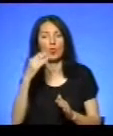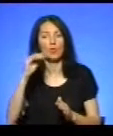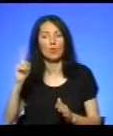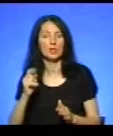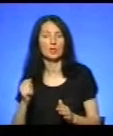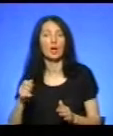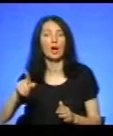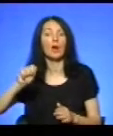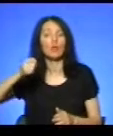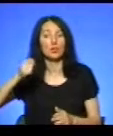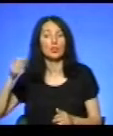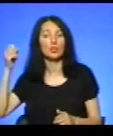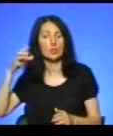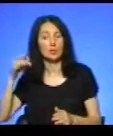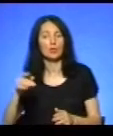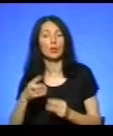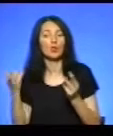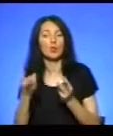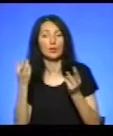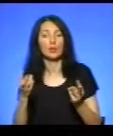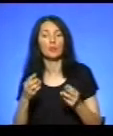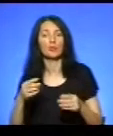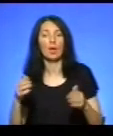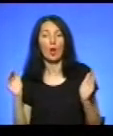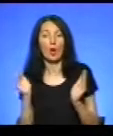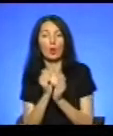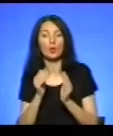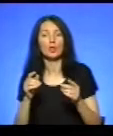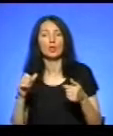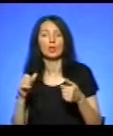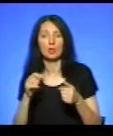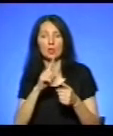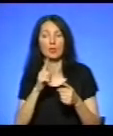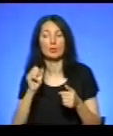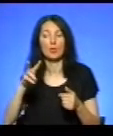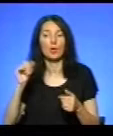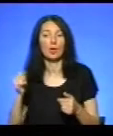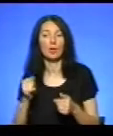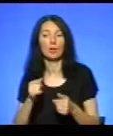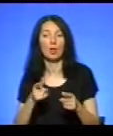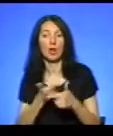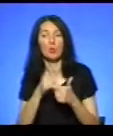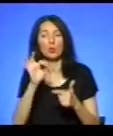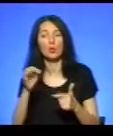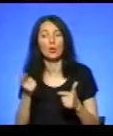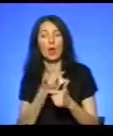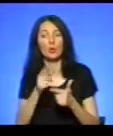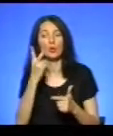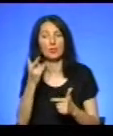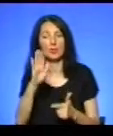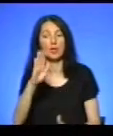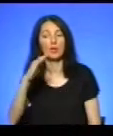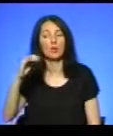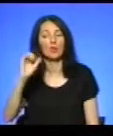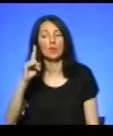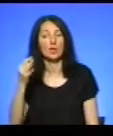вогнем, тож 10 тисяч вольт. Змійте, коротке занихання, є фаза ноля або дві фази разом. Богдана Сарабун, Тарас